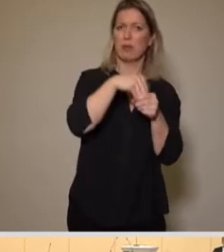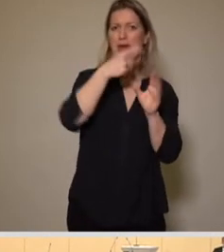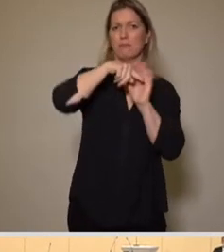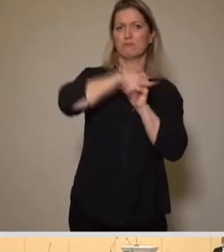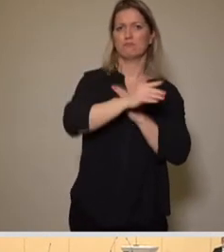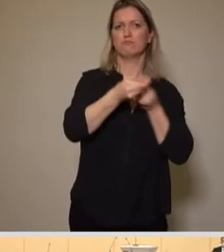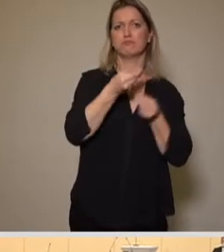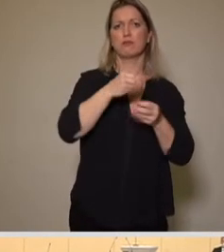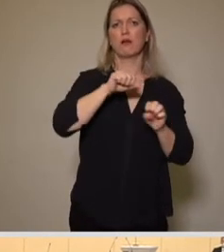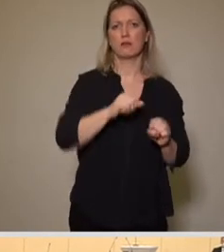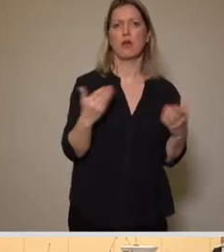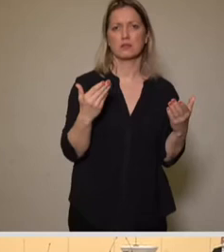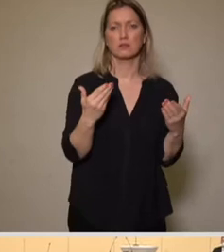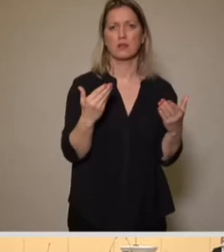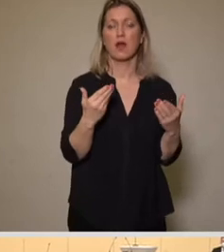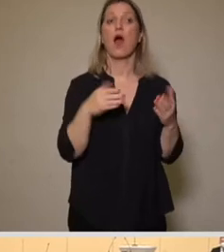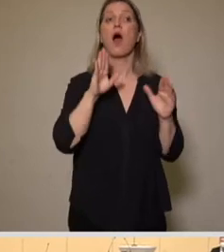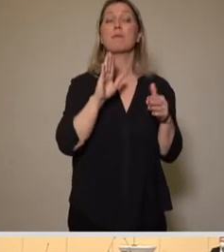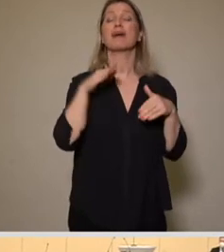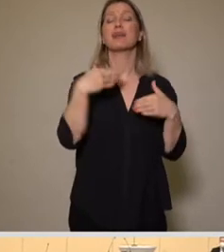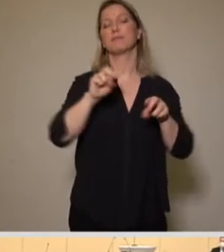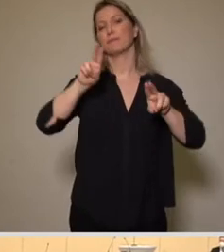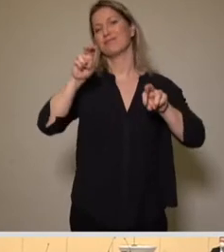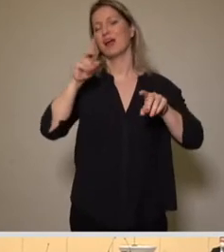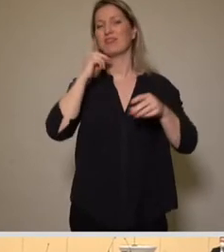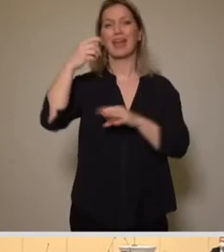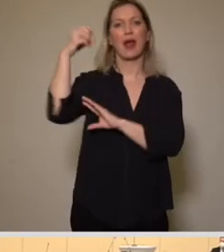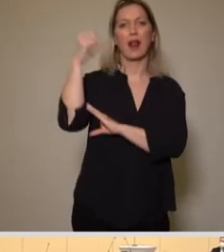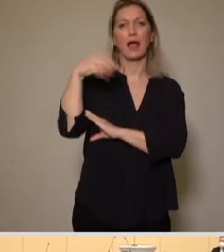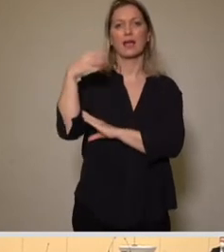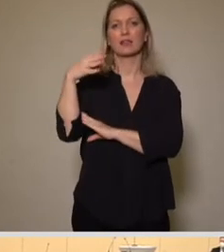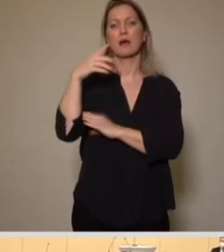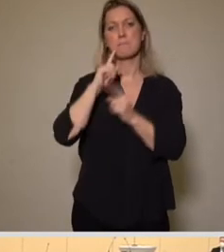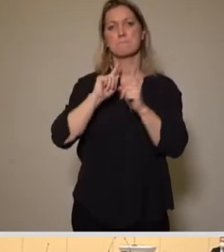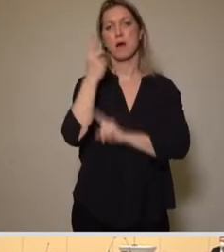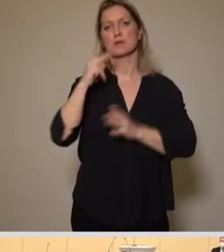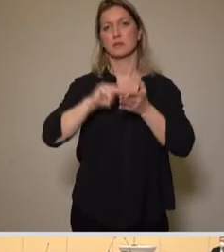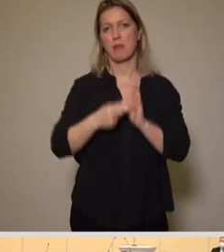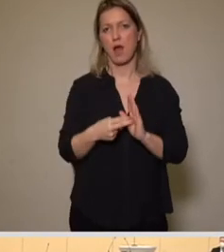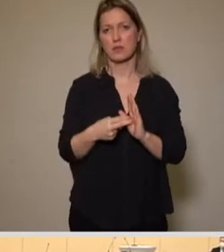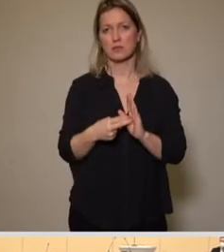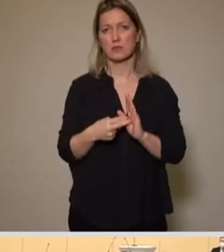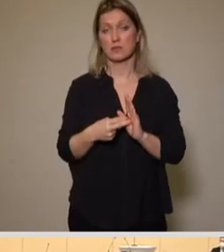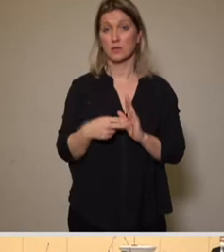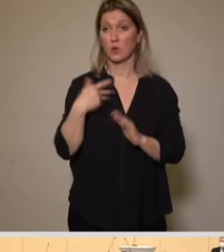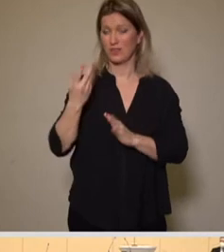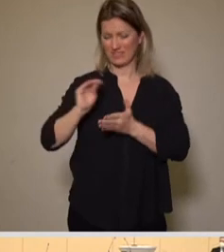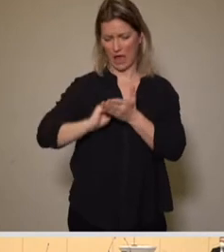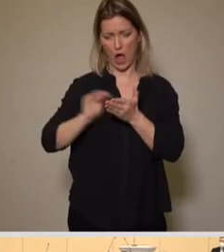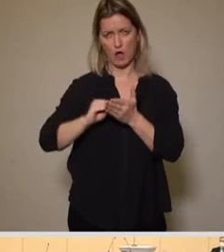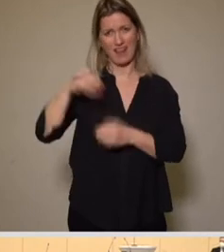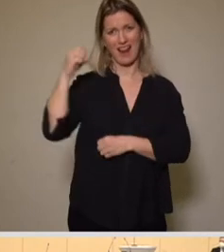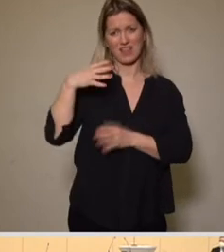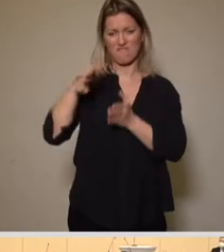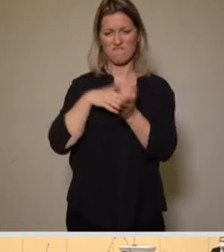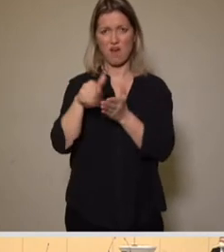Lichtmasterplan und die Lichtfarbe, die mir hier aufgeschrieben wurde, ist